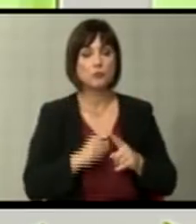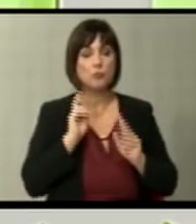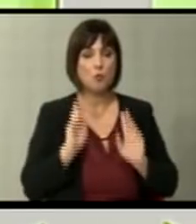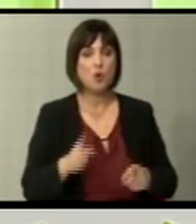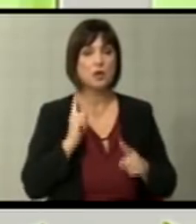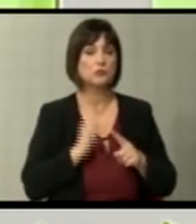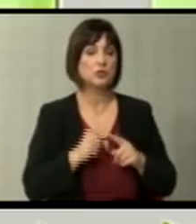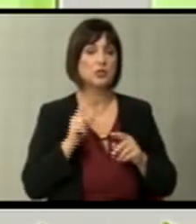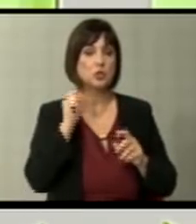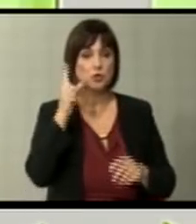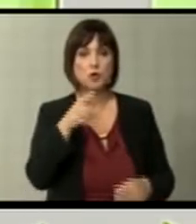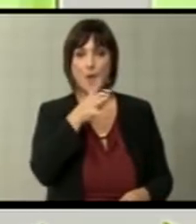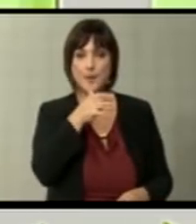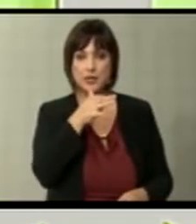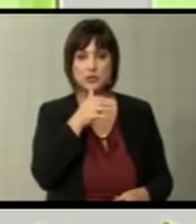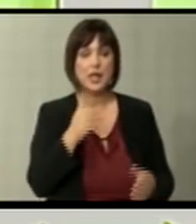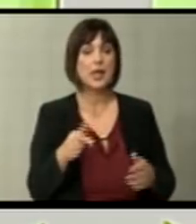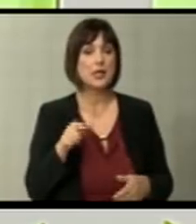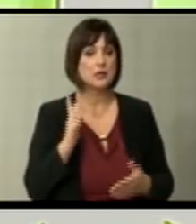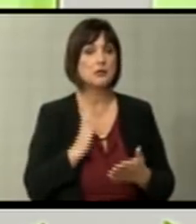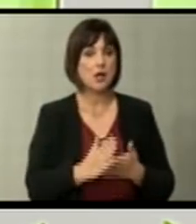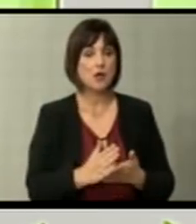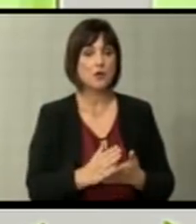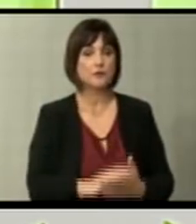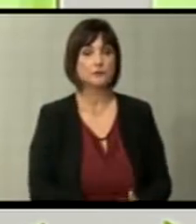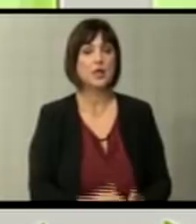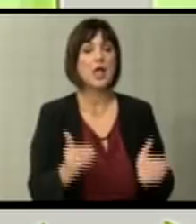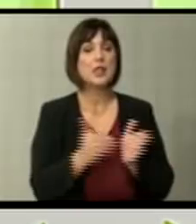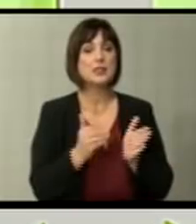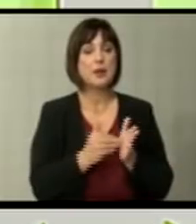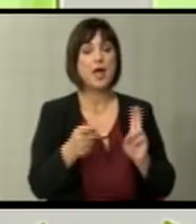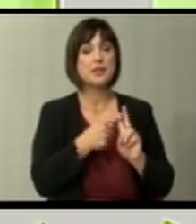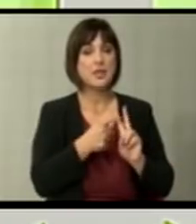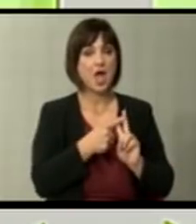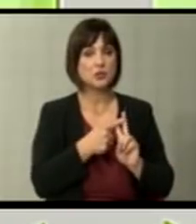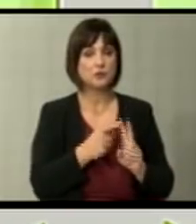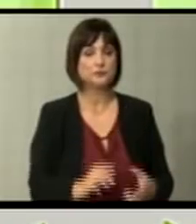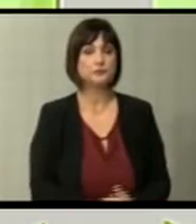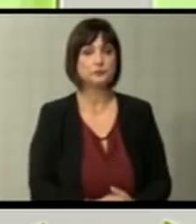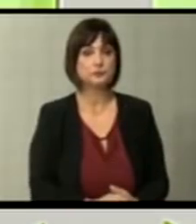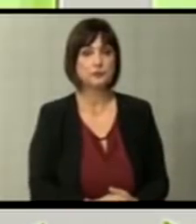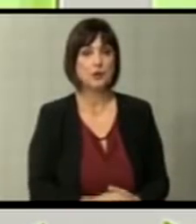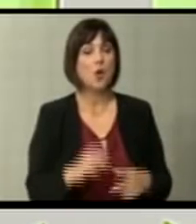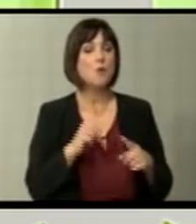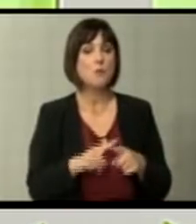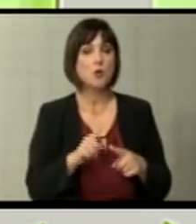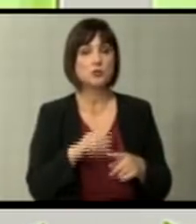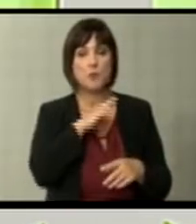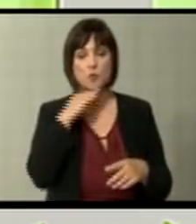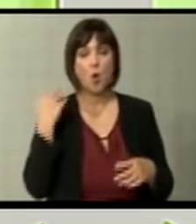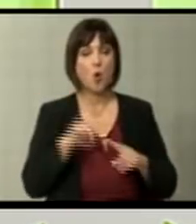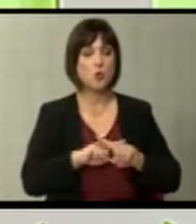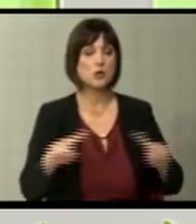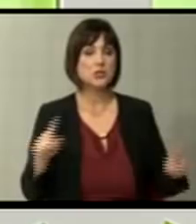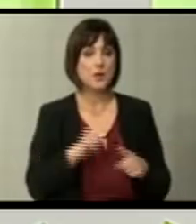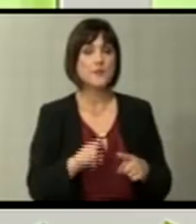случи и на Македонија и текако и треба НАТО поради нову причини